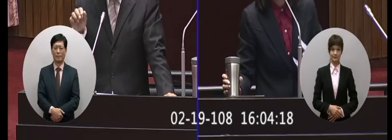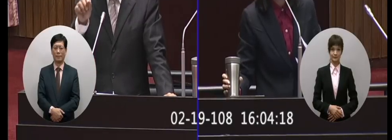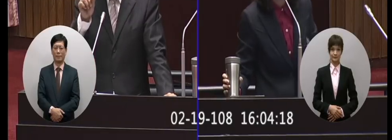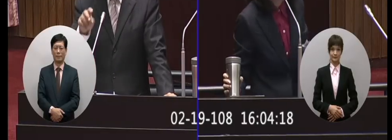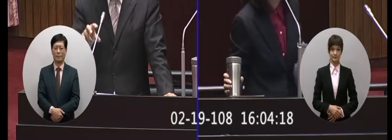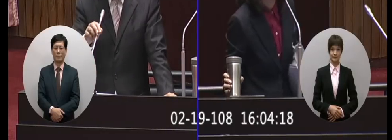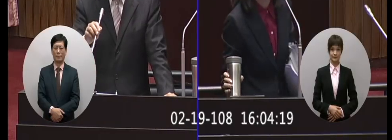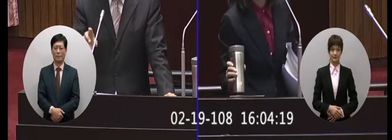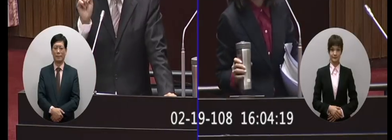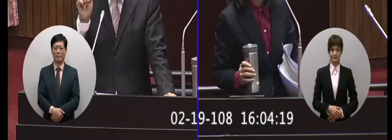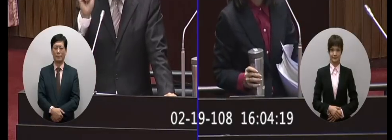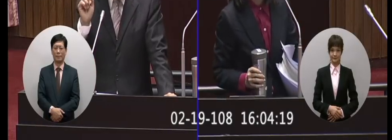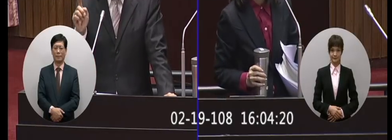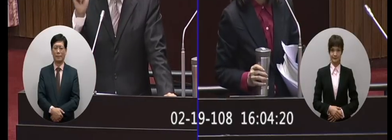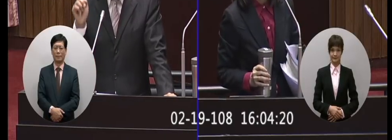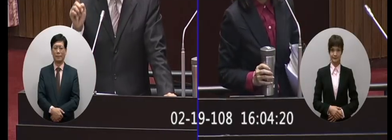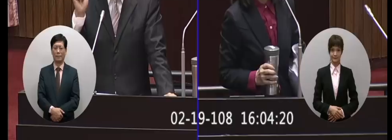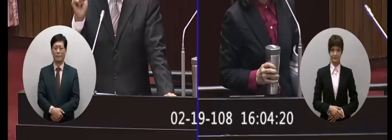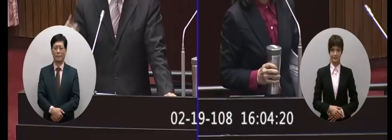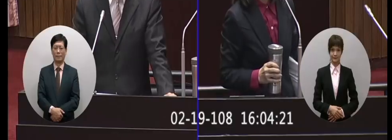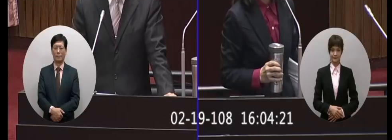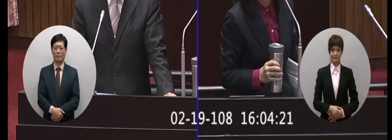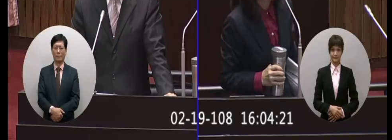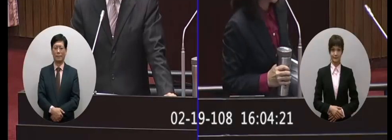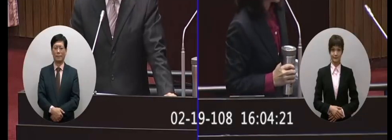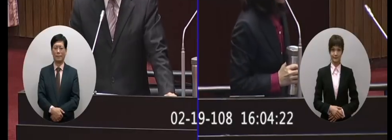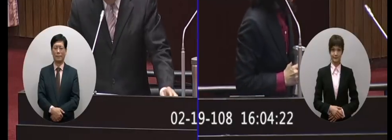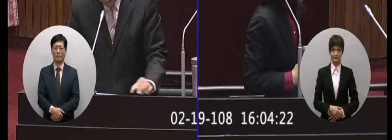感谢观看